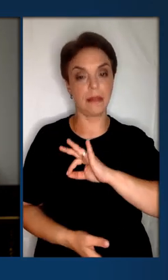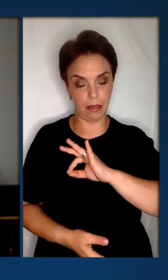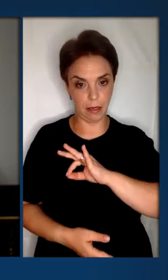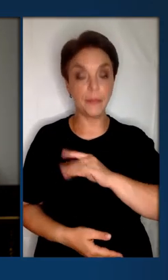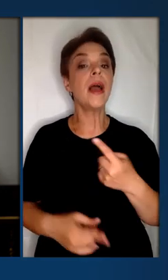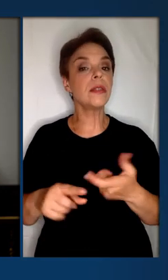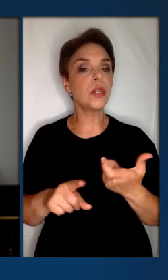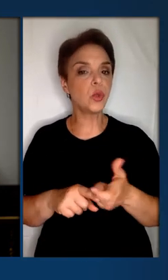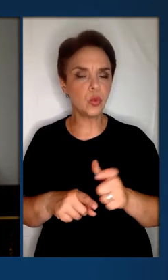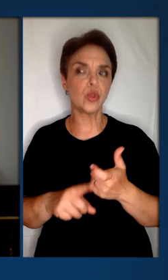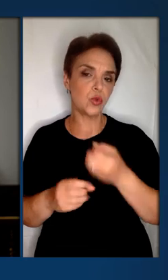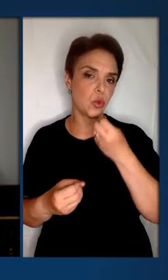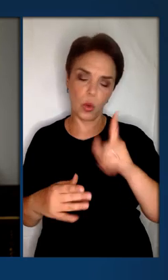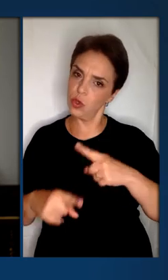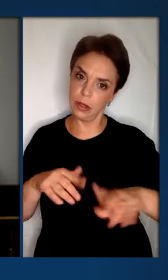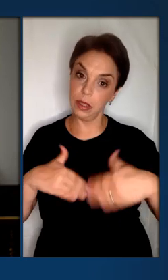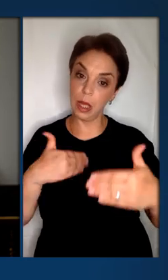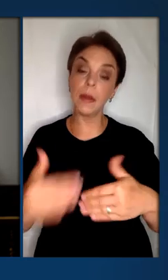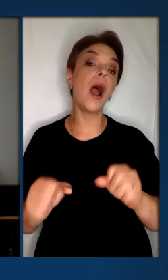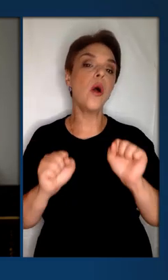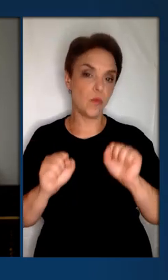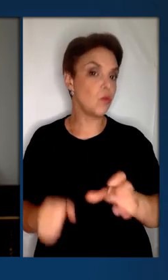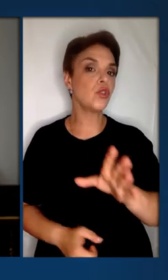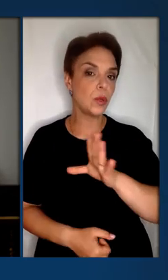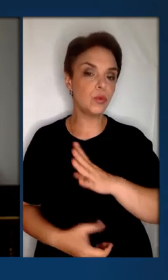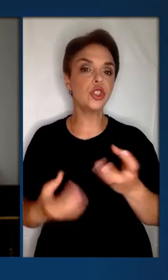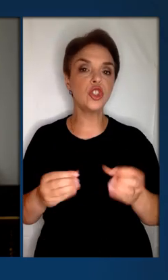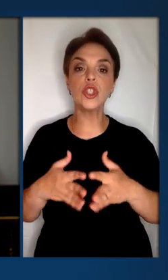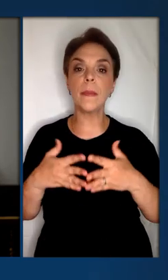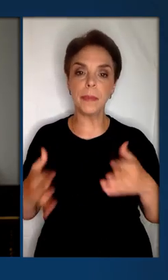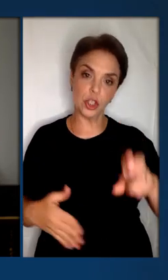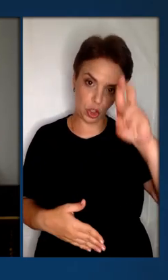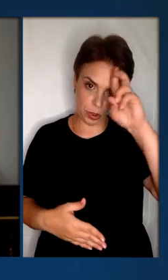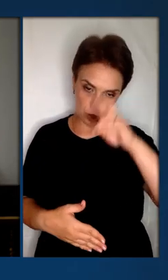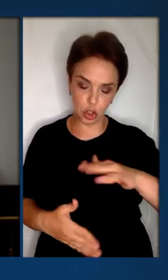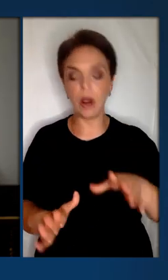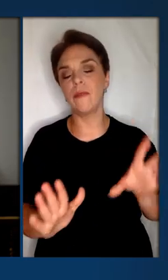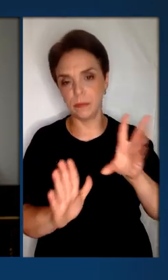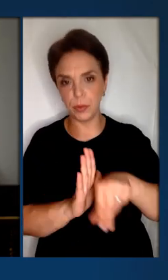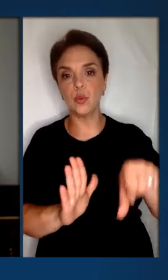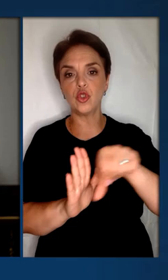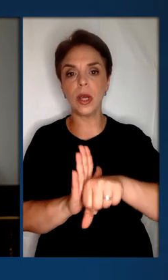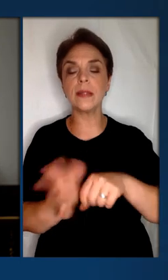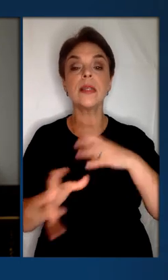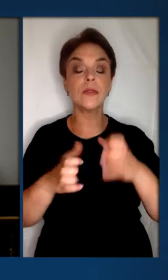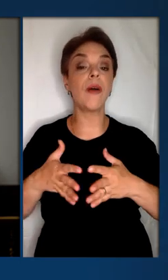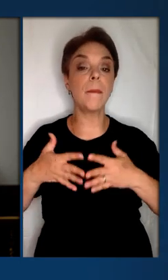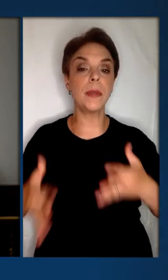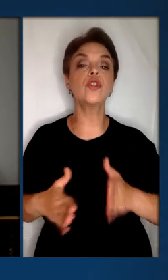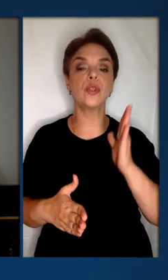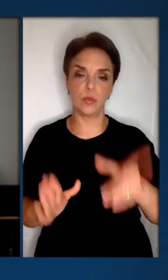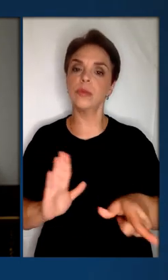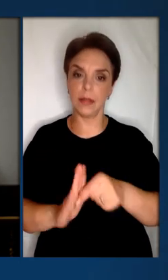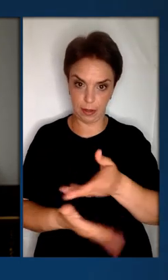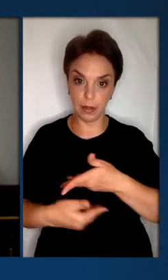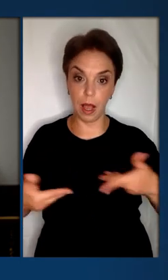задійні. Це дуже, дуже хороша динаміка. Може бути ще більше держав-учасниць. Світова